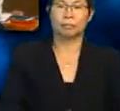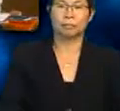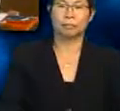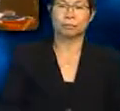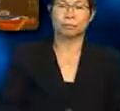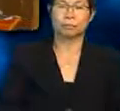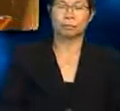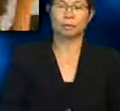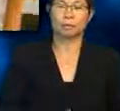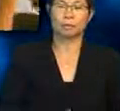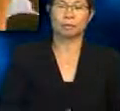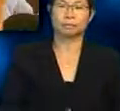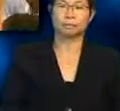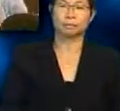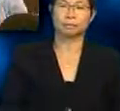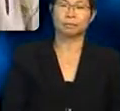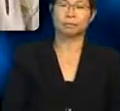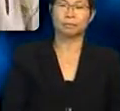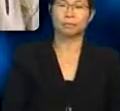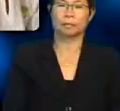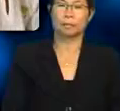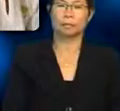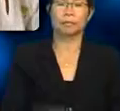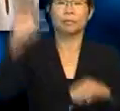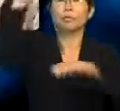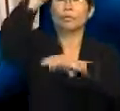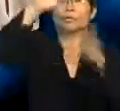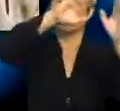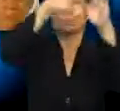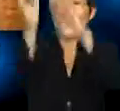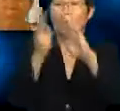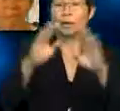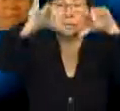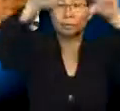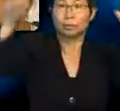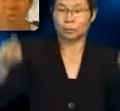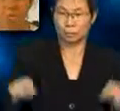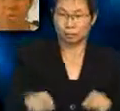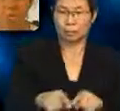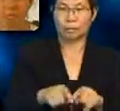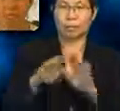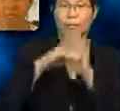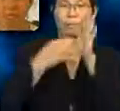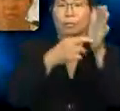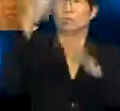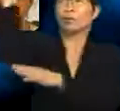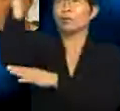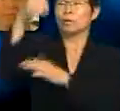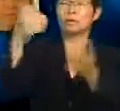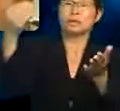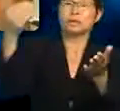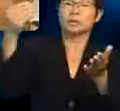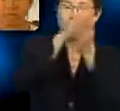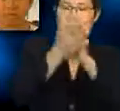Ya, Azmina. Bulan berbentuk sfera. Bulan merupakan satelit semula jadi